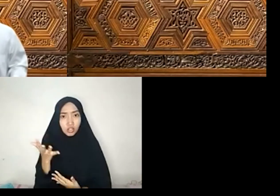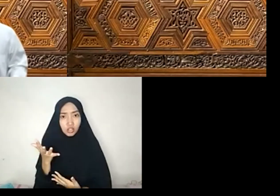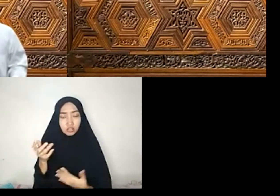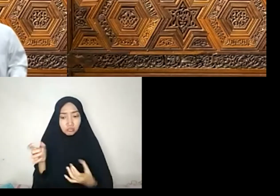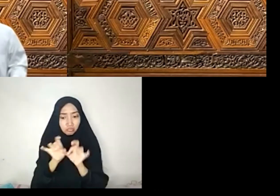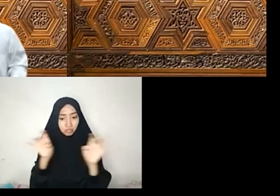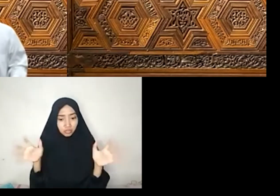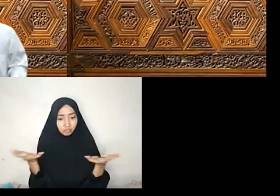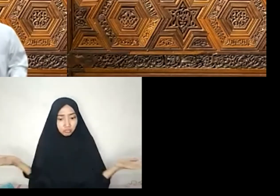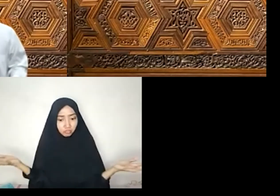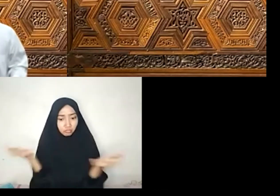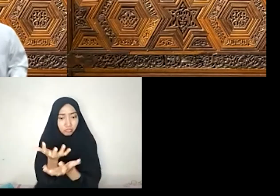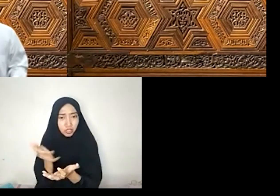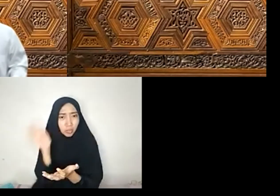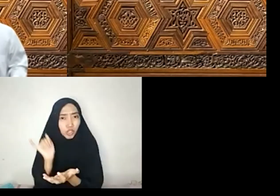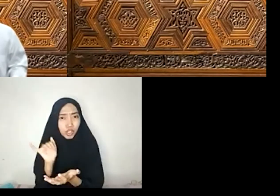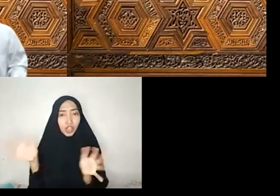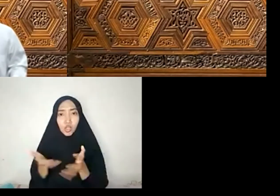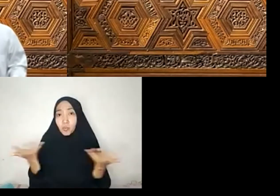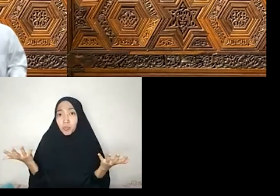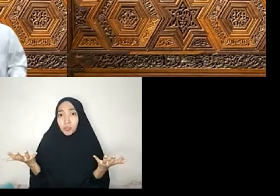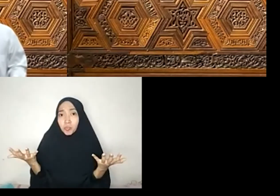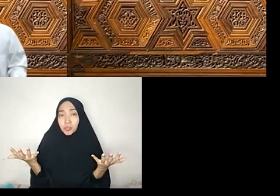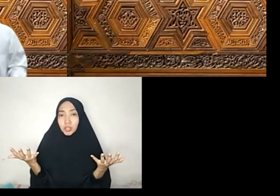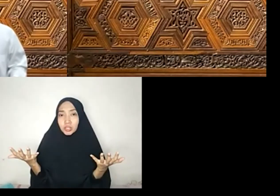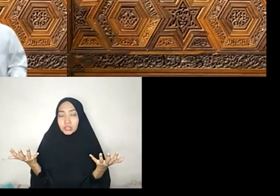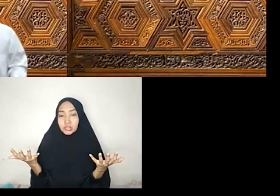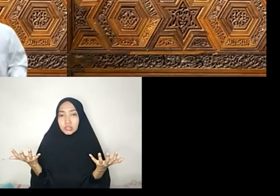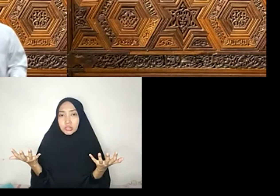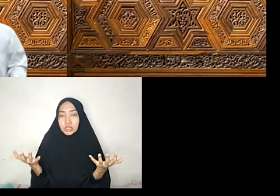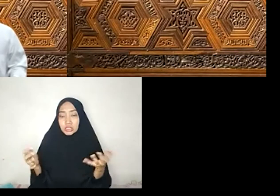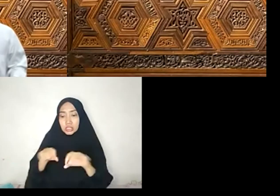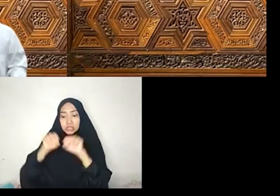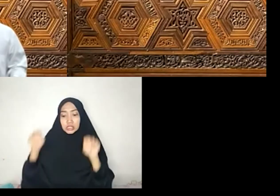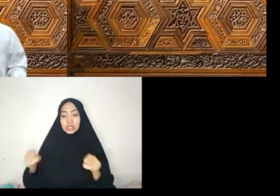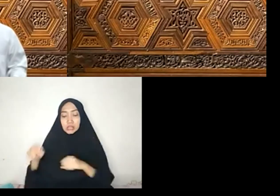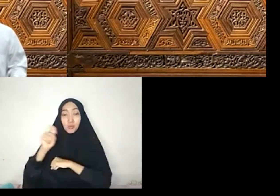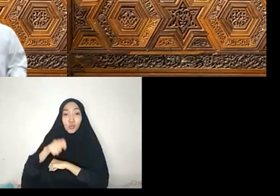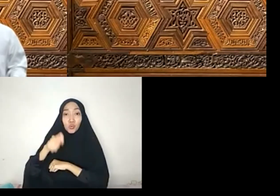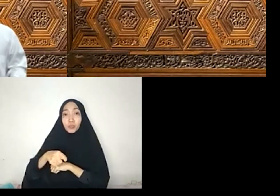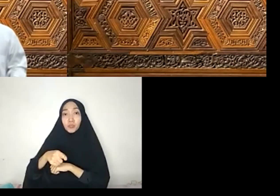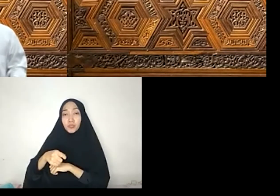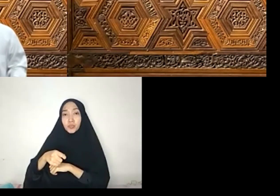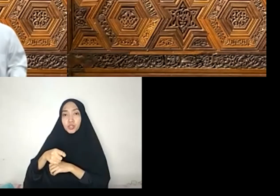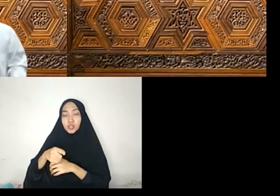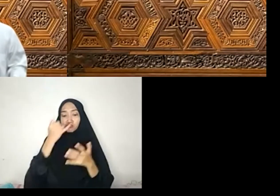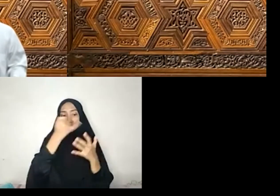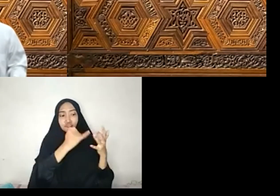dipertemukan Ataukah di dalam Kedua sistem hukum itu Terdapat nilai-nilai universal